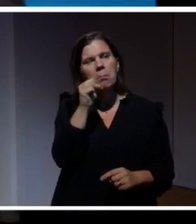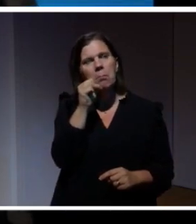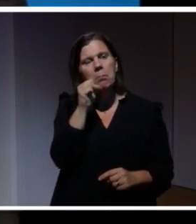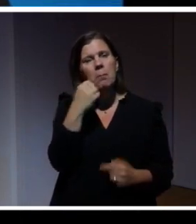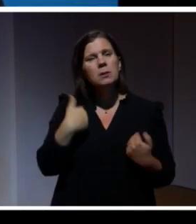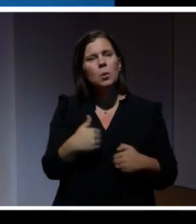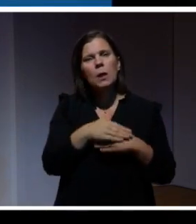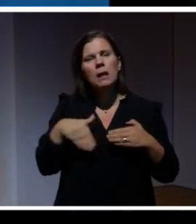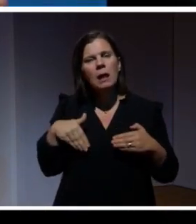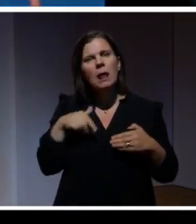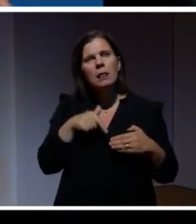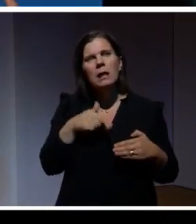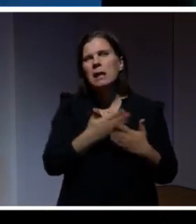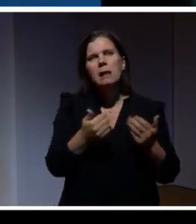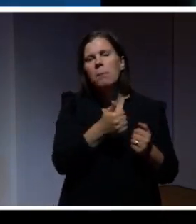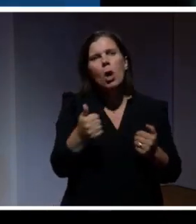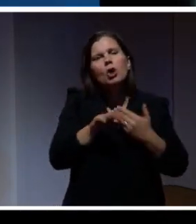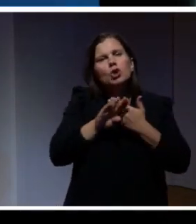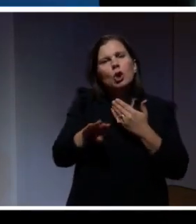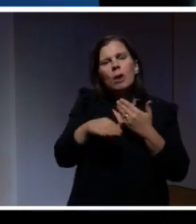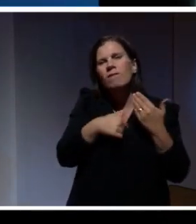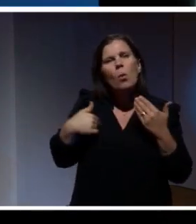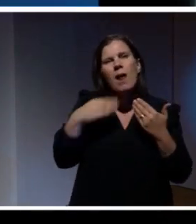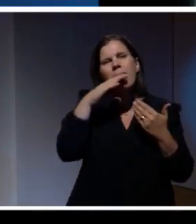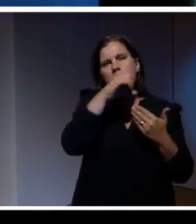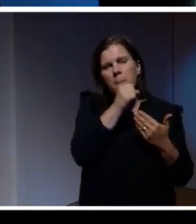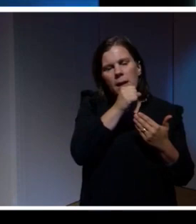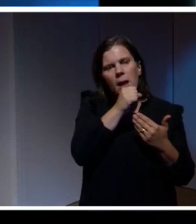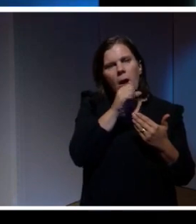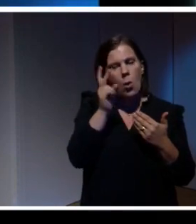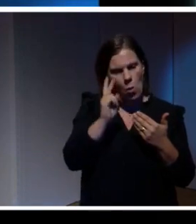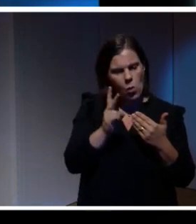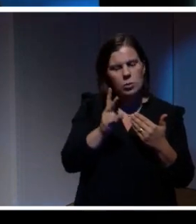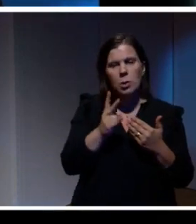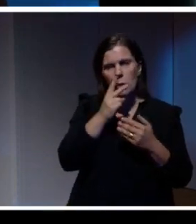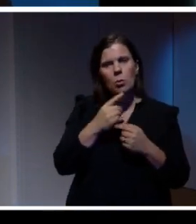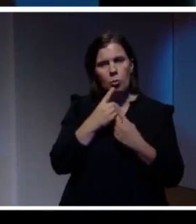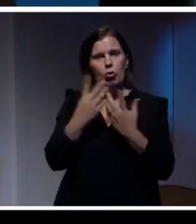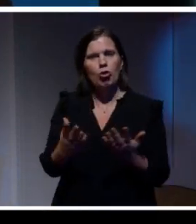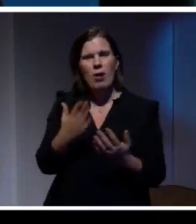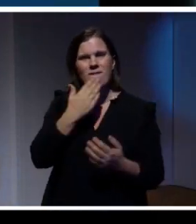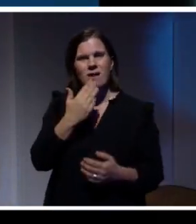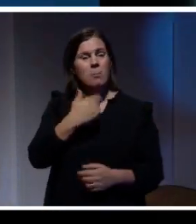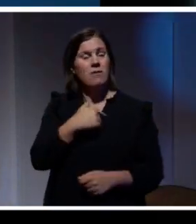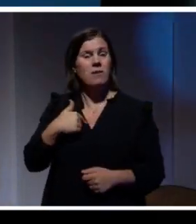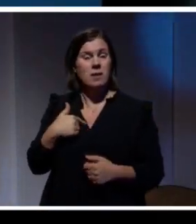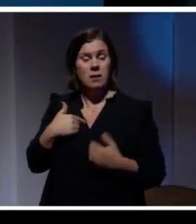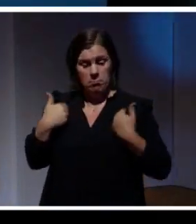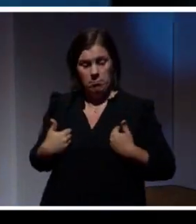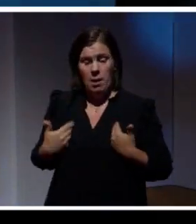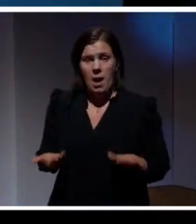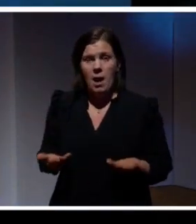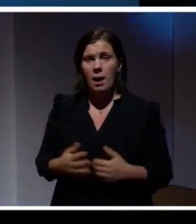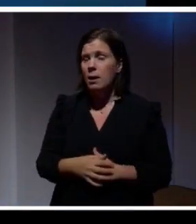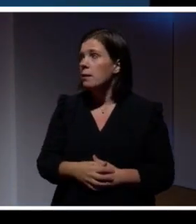hjälper oss att skydda det som ska vara hemliga. Utan faktiskt hjälper oss att uttrycka vem vi egentligen är. Och om man tänker sig